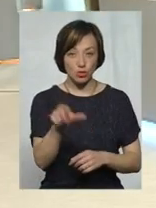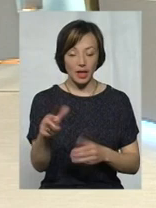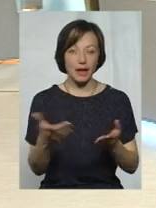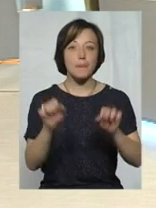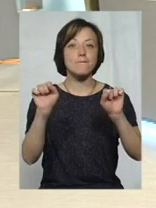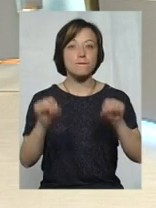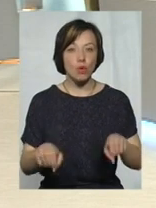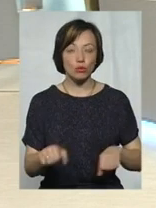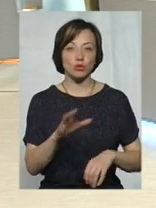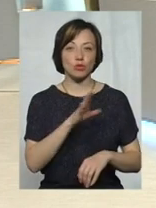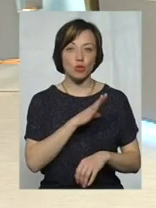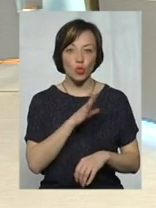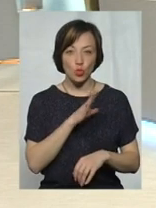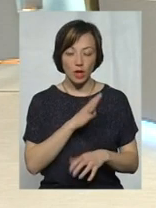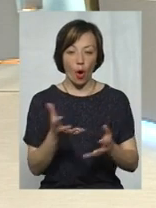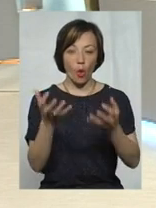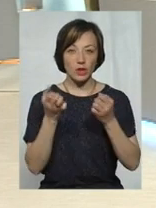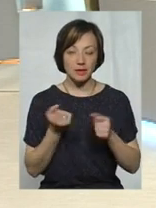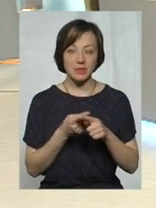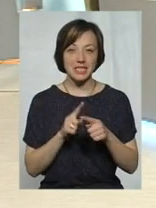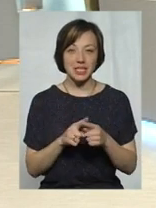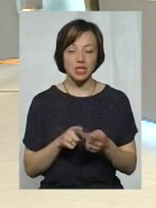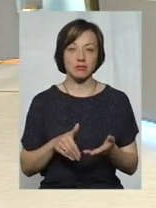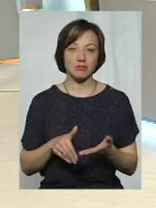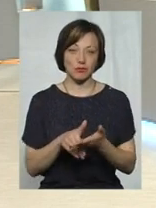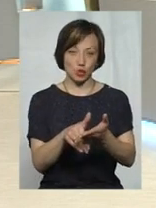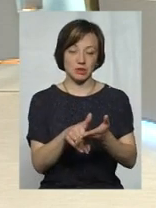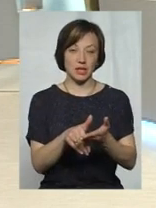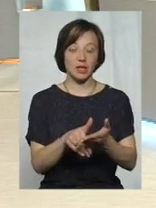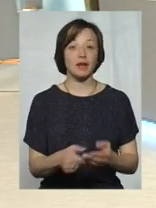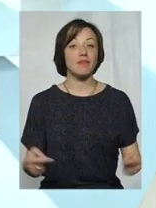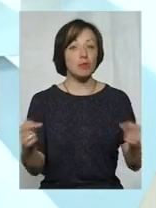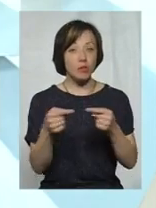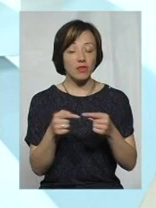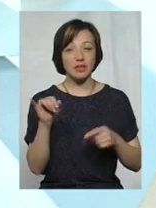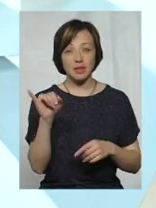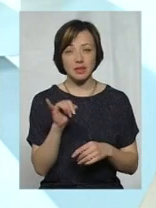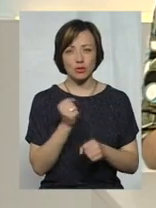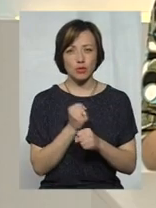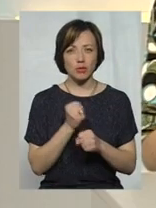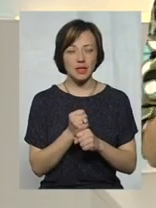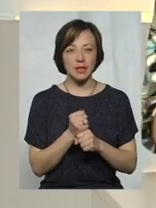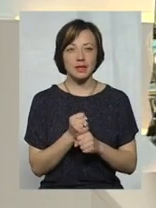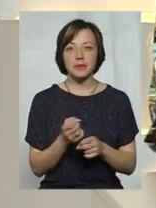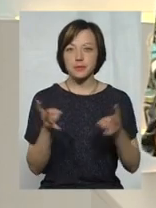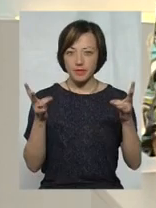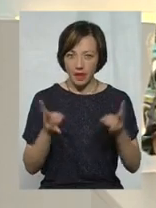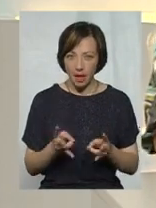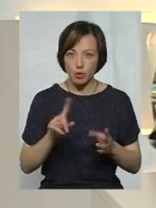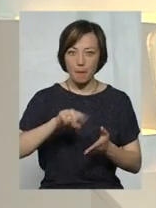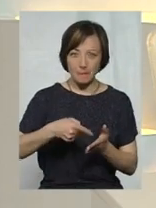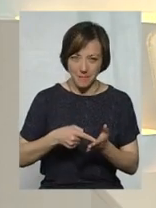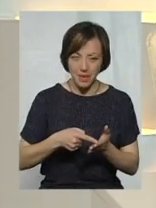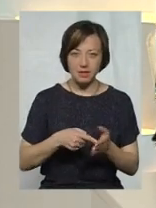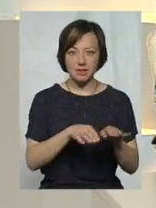які можуть бути ймовірними одержувачами субсидій, відповідно зробити прогнозні... щоб місто